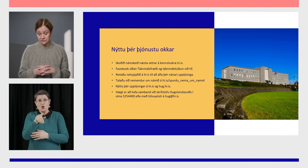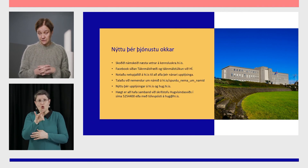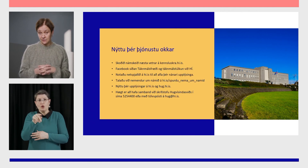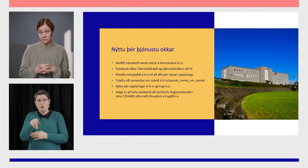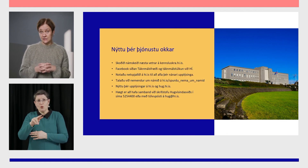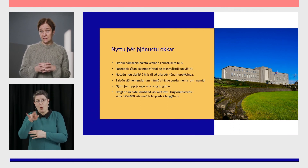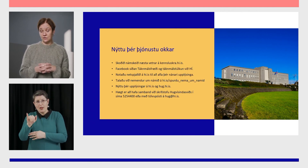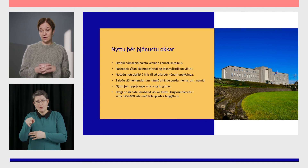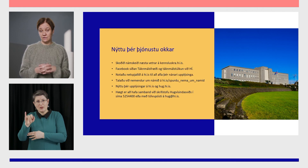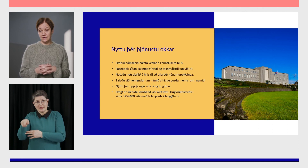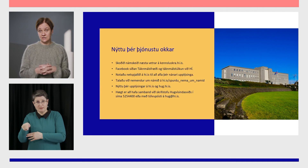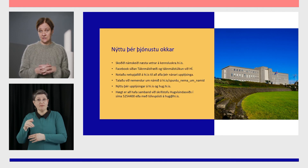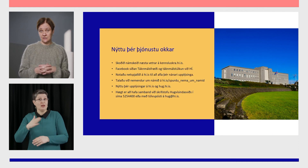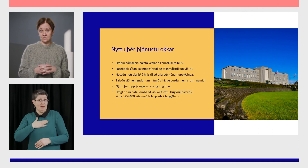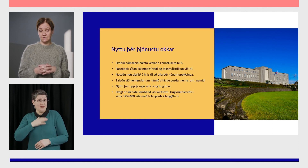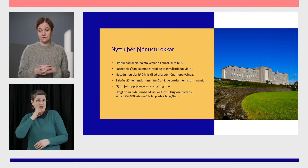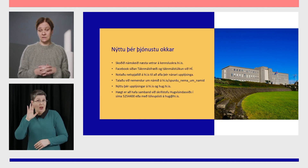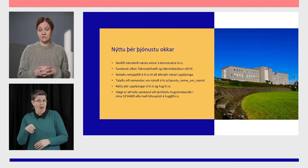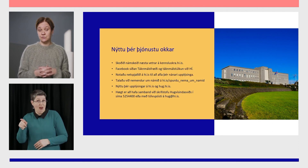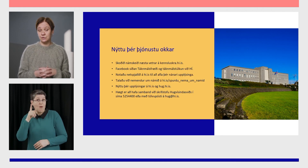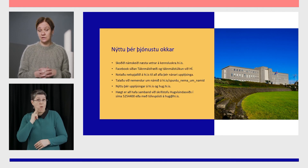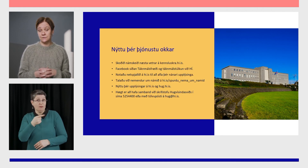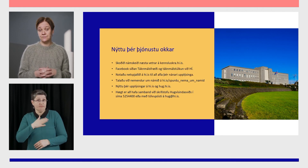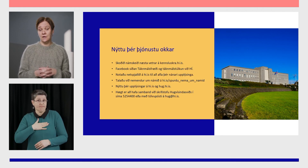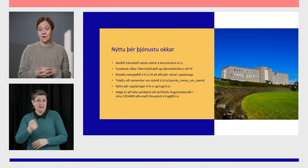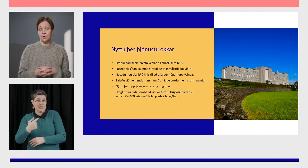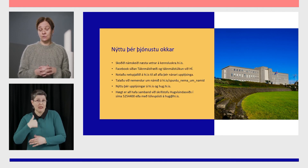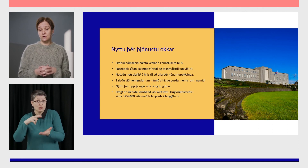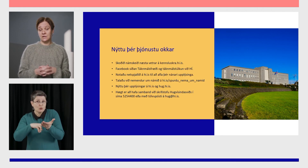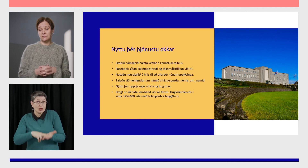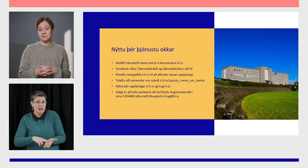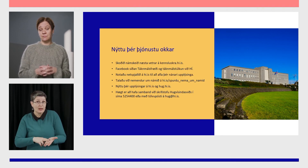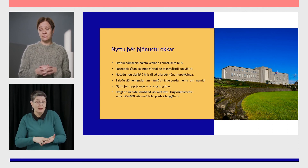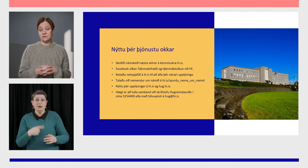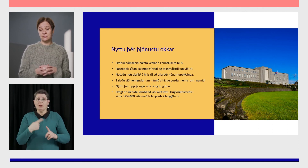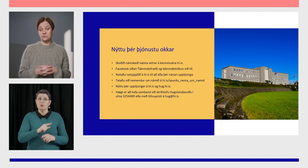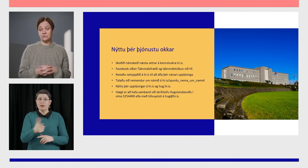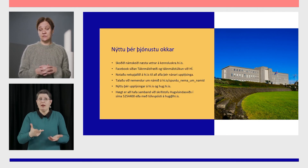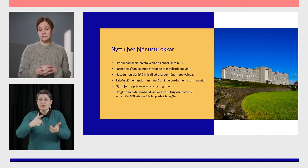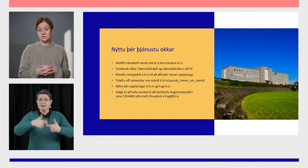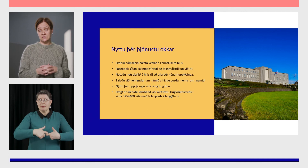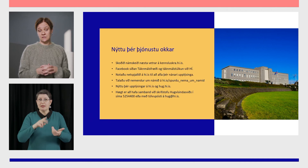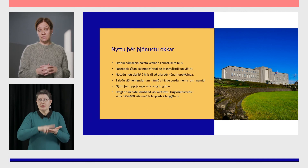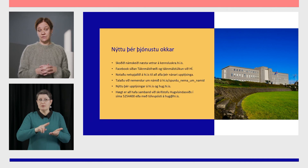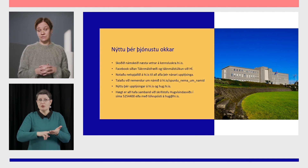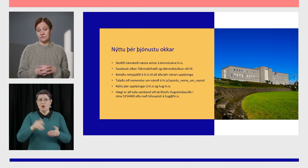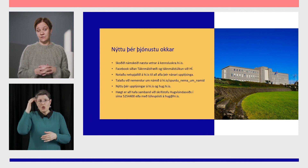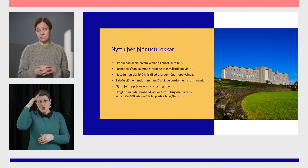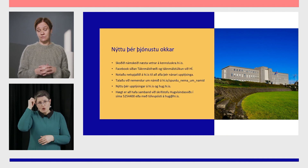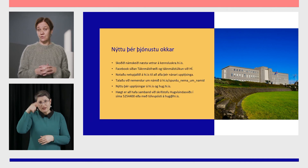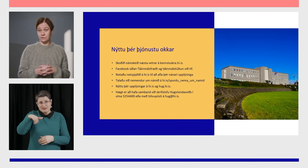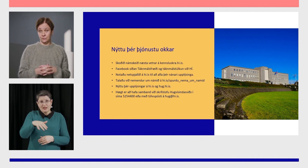til dæmis finna mitt netfang af því vilji sendin einhverja spurningar. Og svo er hægt af að samband við skrifstofu H.I.is í síma